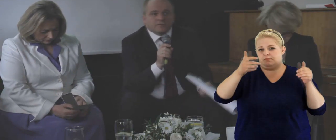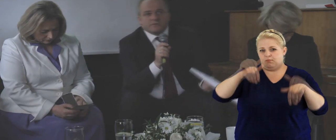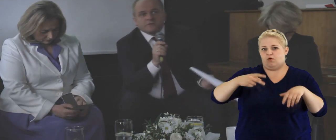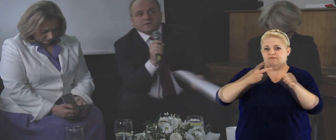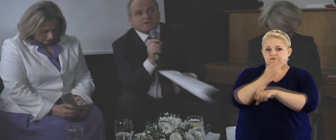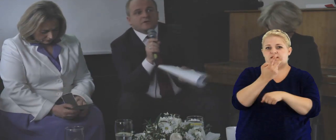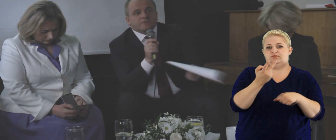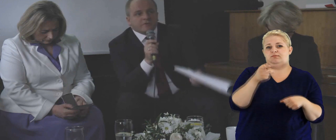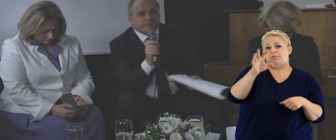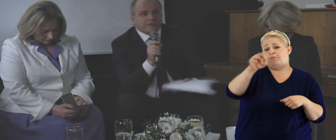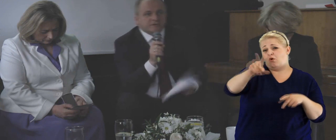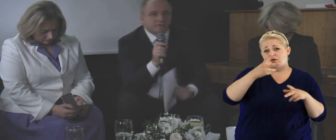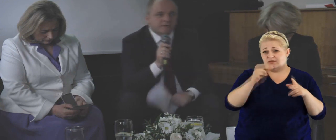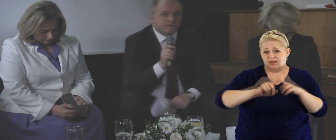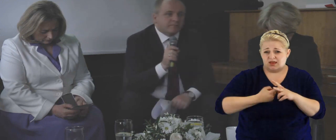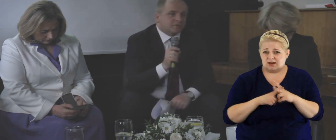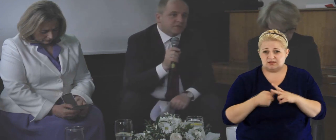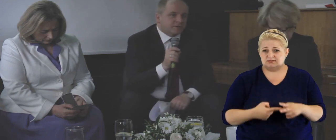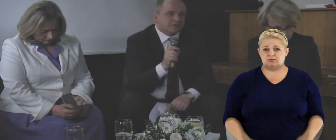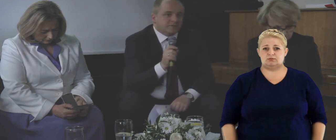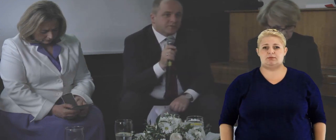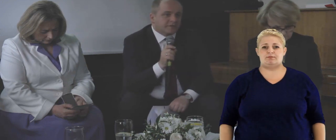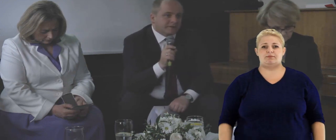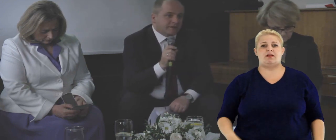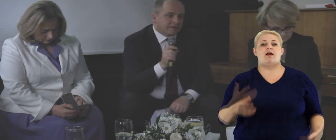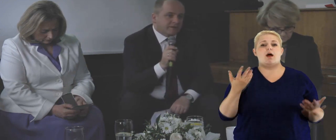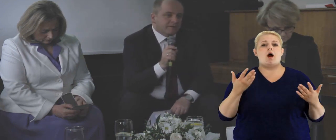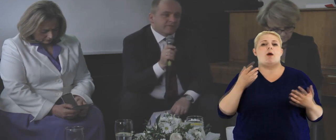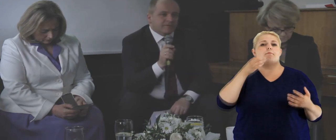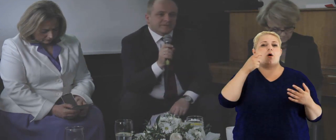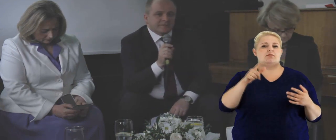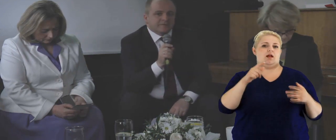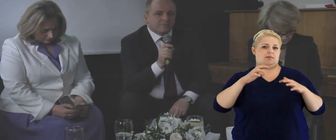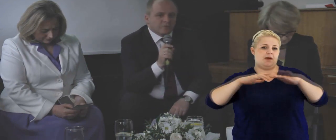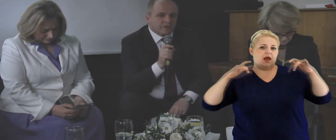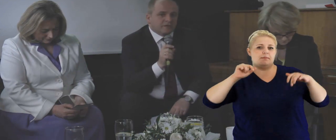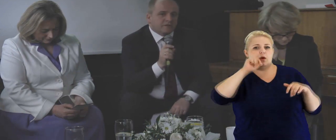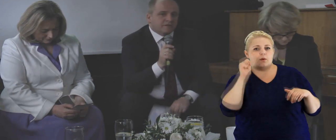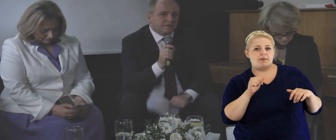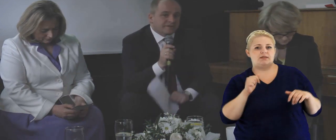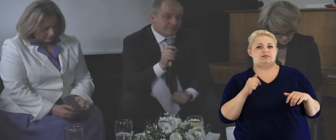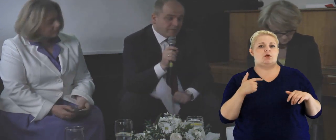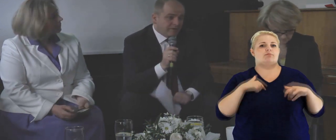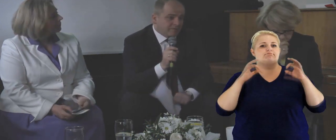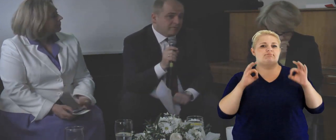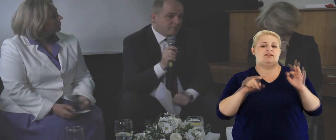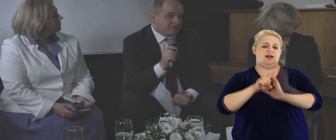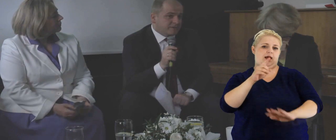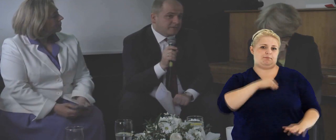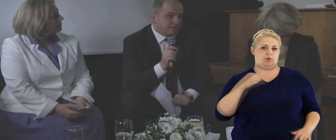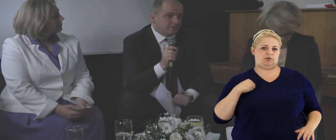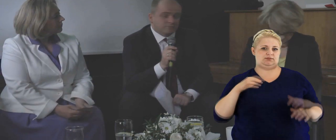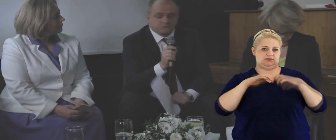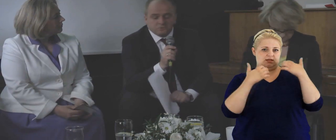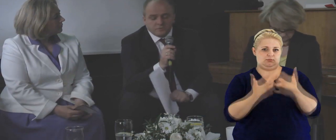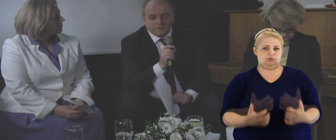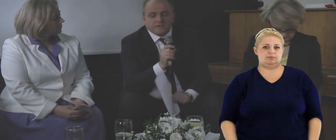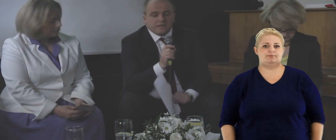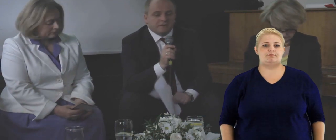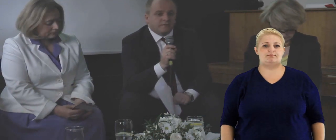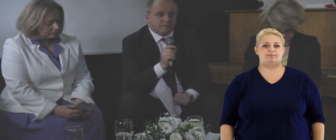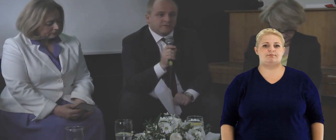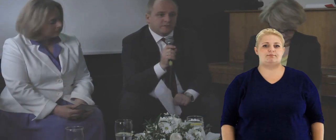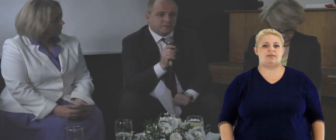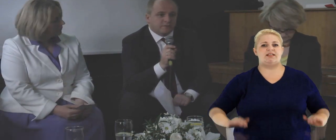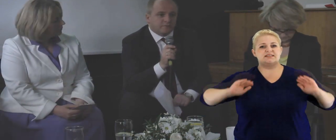osoby, no bo jak oni mają wejść, bo się nie rejestrują i tak dalej. Więc model Parlamentu Europejskiego byłby